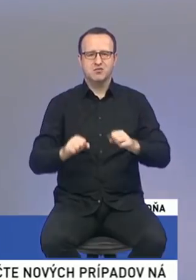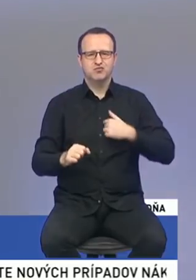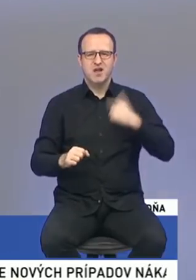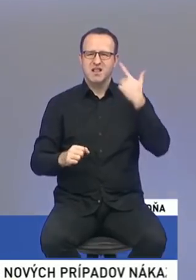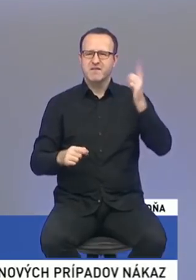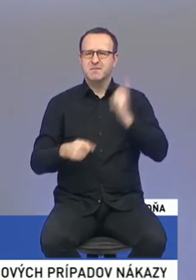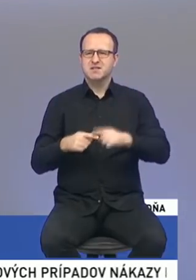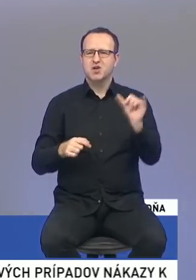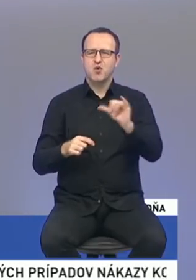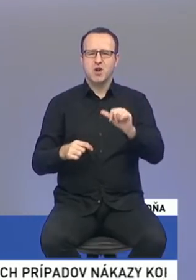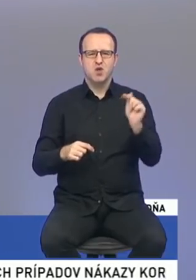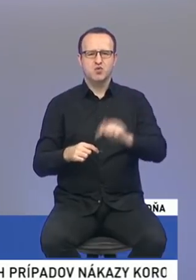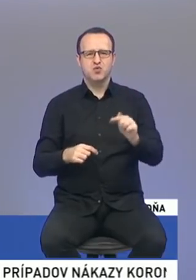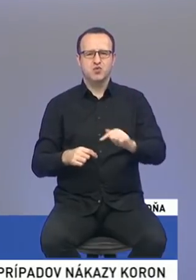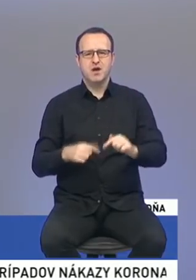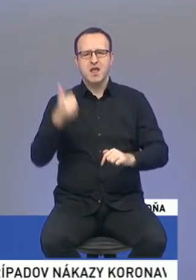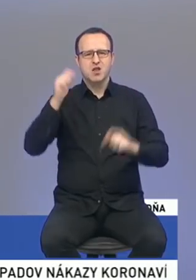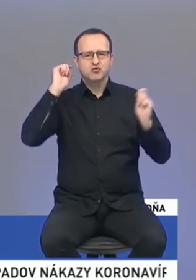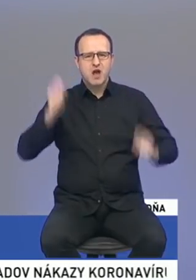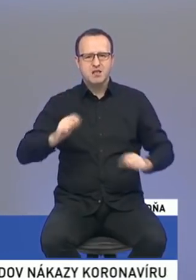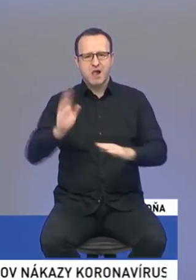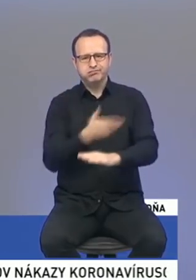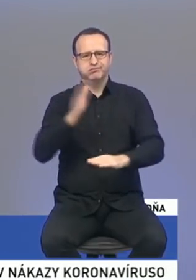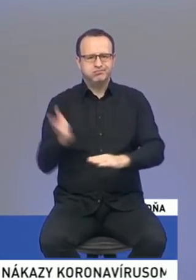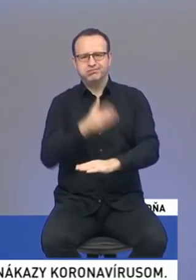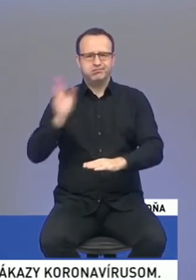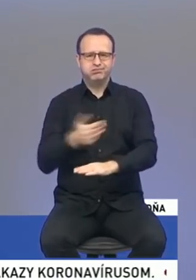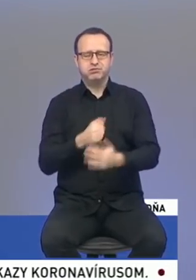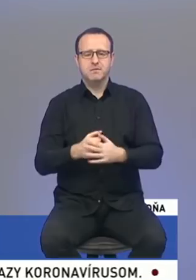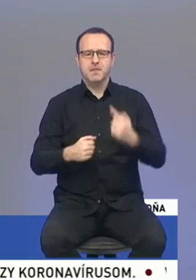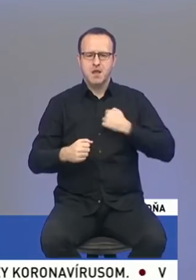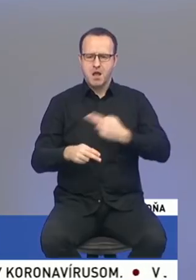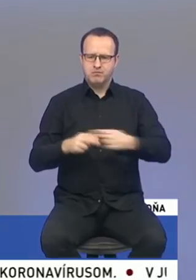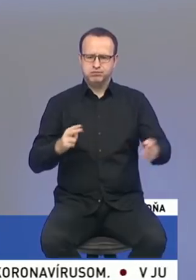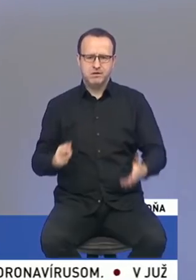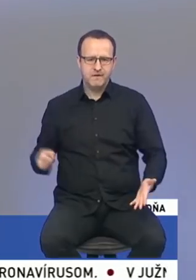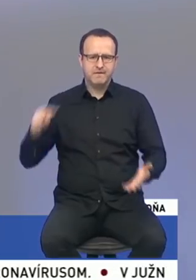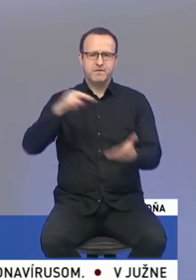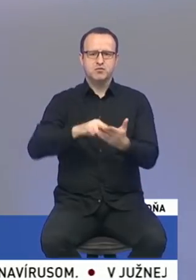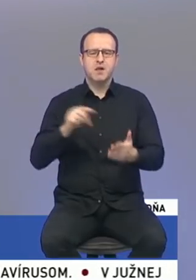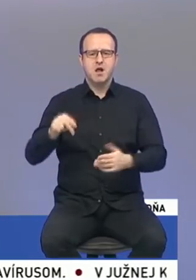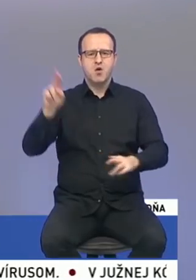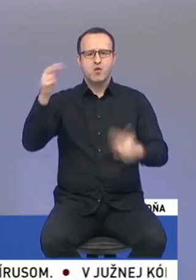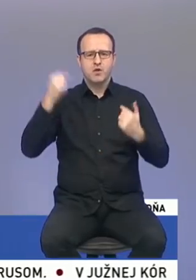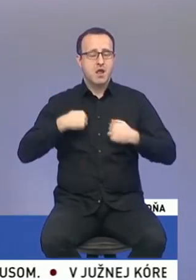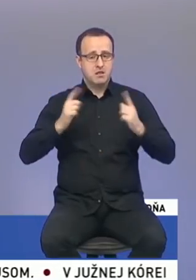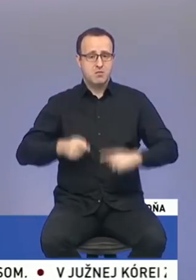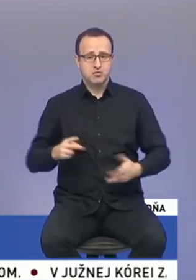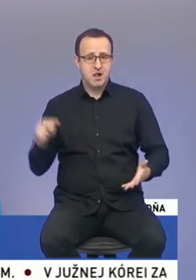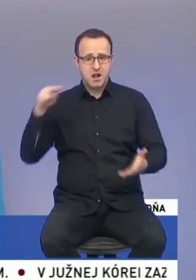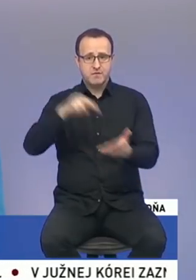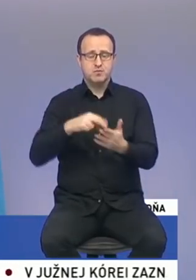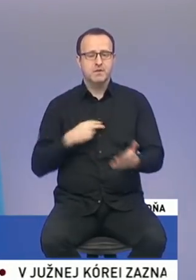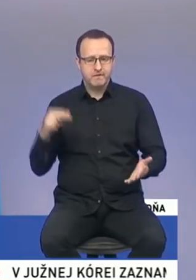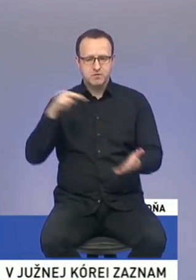pretože tu v podstate nejak plinie jedna kauza za druhou. Ja som riadne vystúpila k tomuto odvolaniu, pritom nemusela som. Vystúpila som v rozprave.